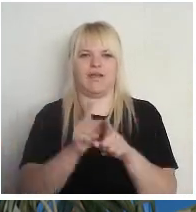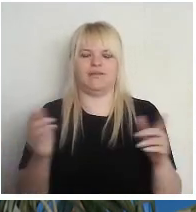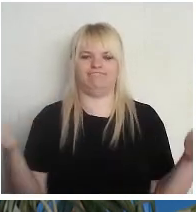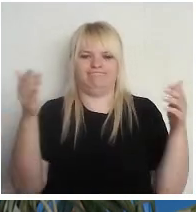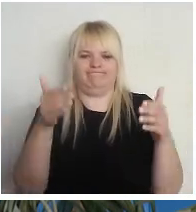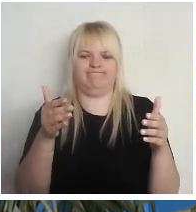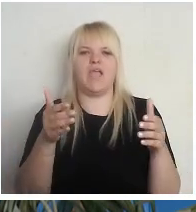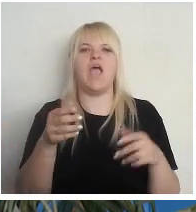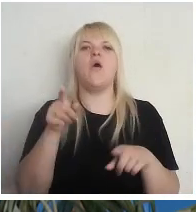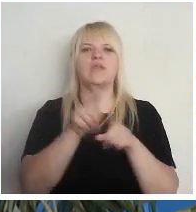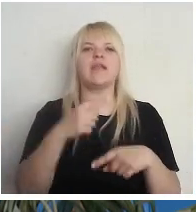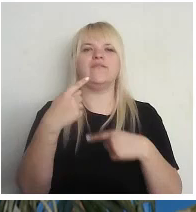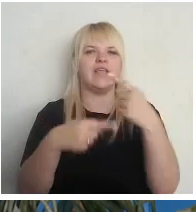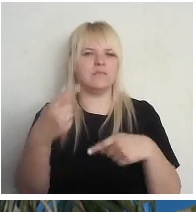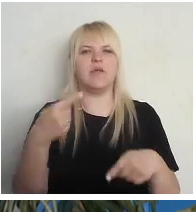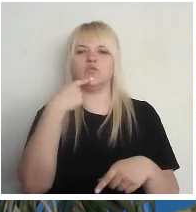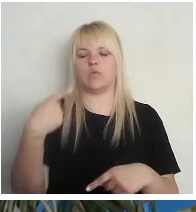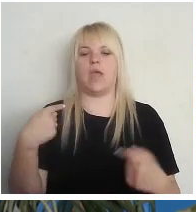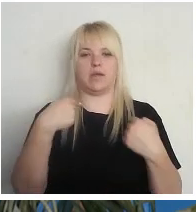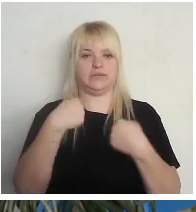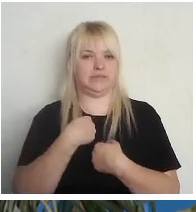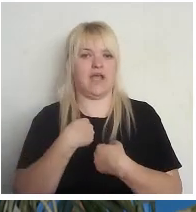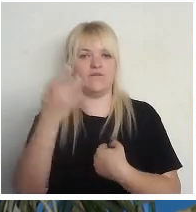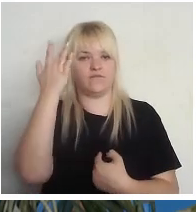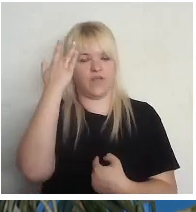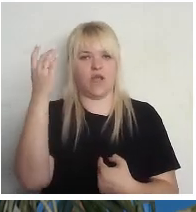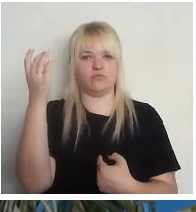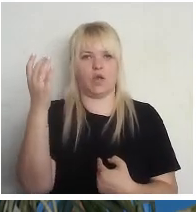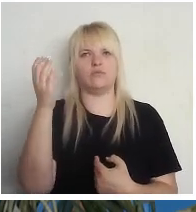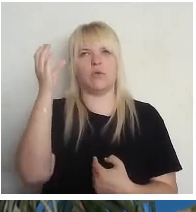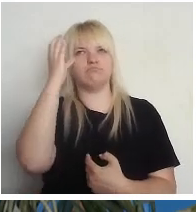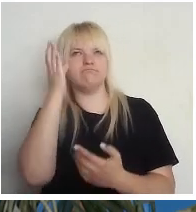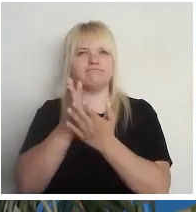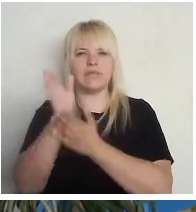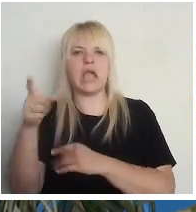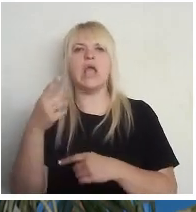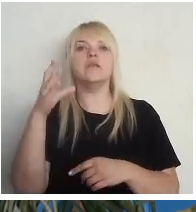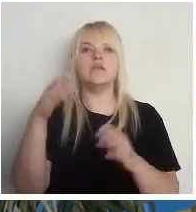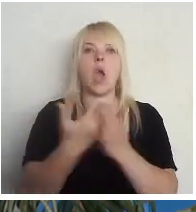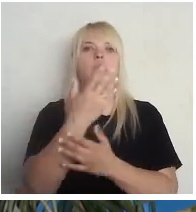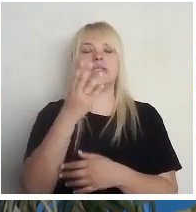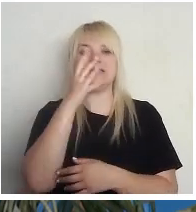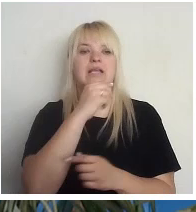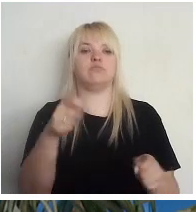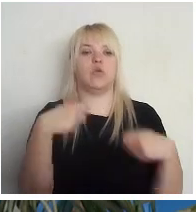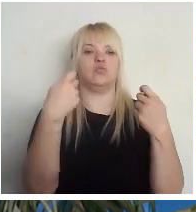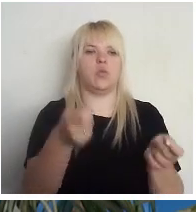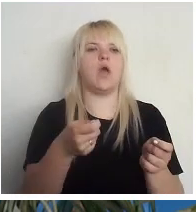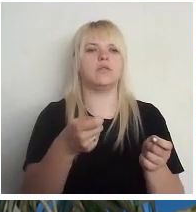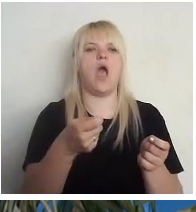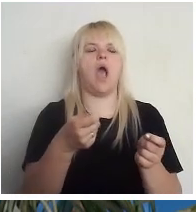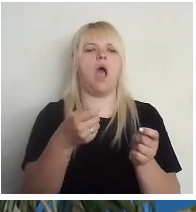Es vienmēr no tādas akadēmiskās perspektīvas domāju, jā, iedurot kaut kādas jautas iespējas, ko mēs atņemam, un ka tomēr